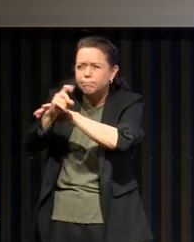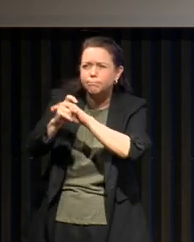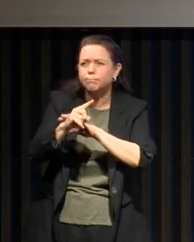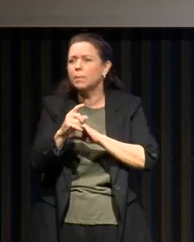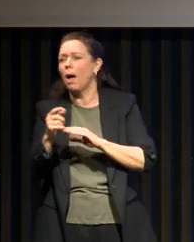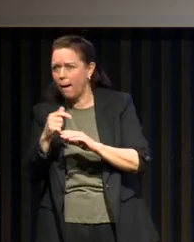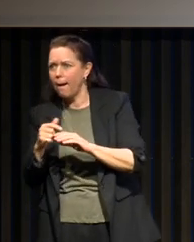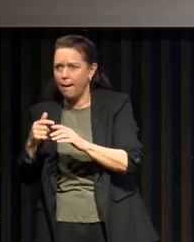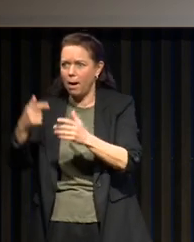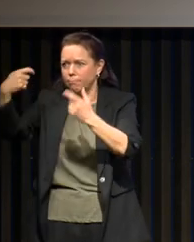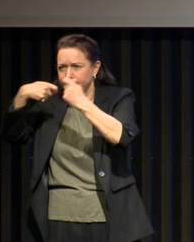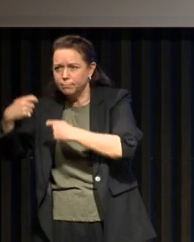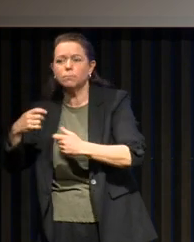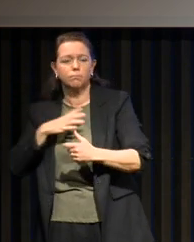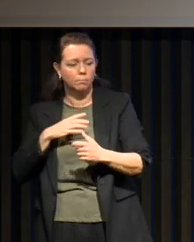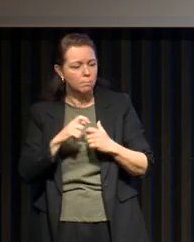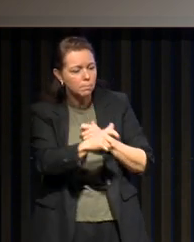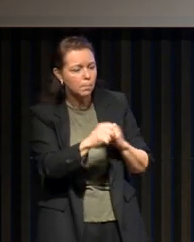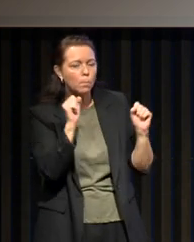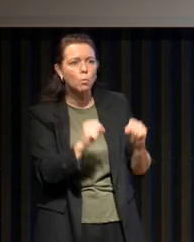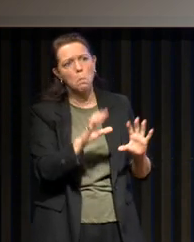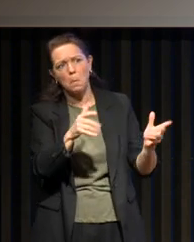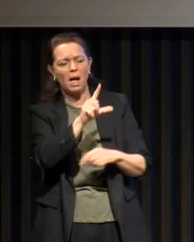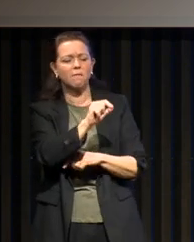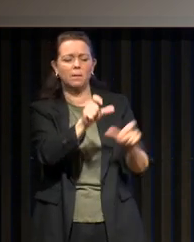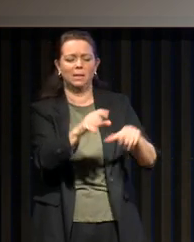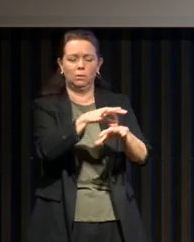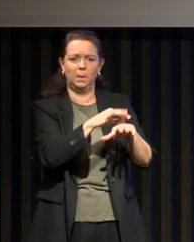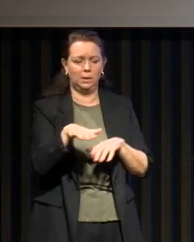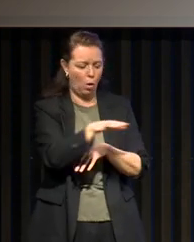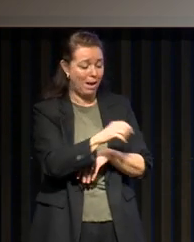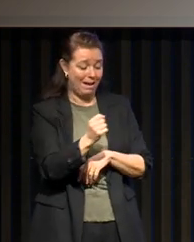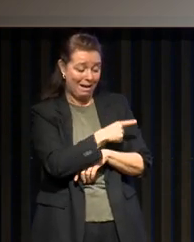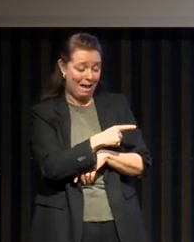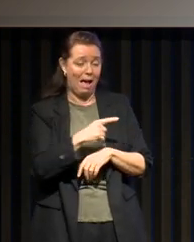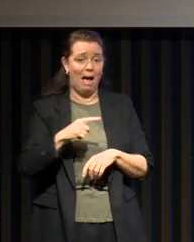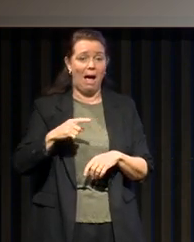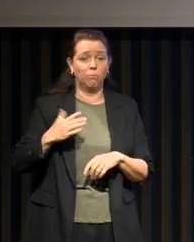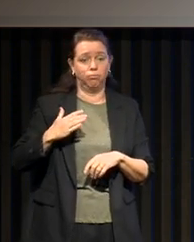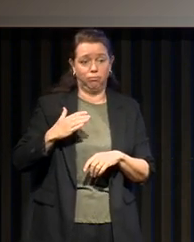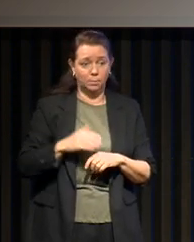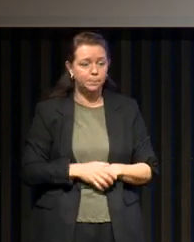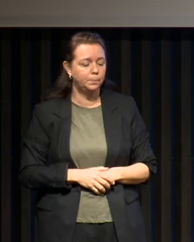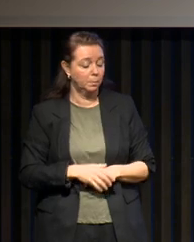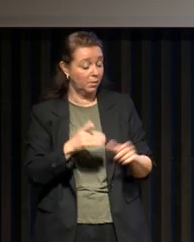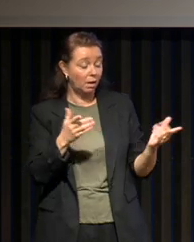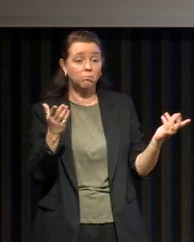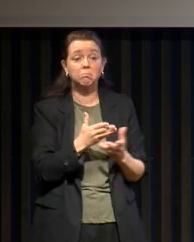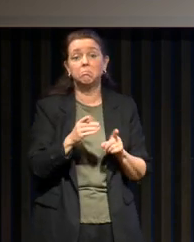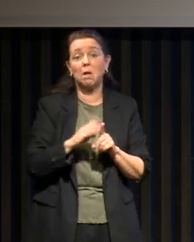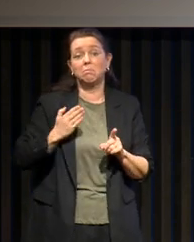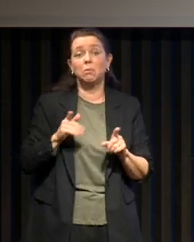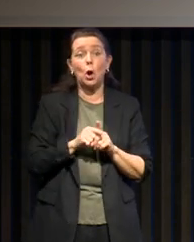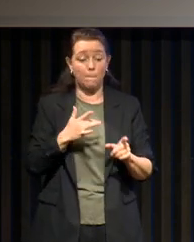de faire bénéficier à une vingtaine de patients de ce stimulateur du nerf hypoglose. C'est en fait un stimulateur comme un